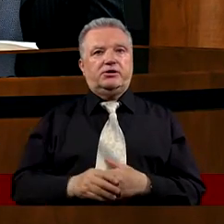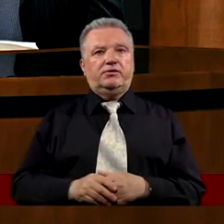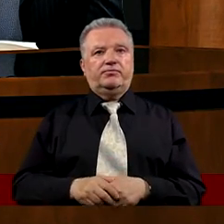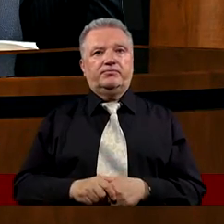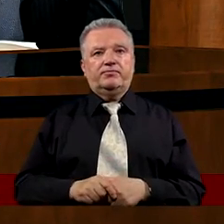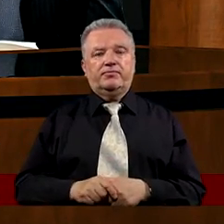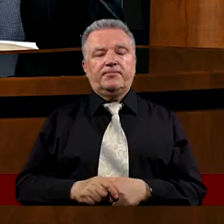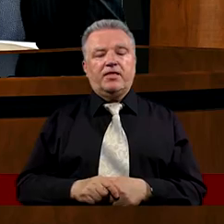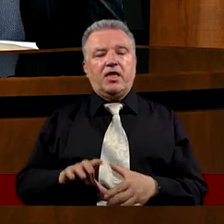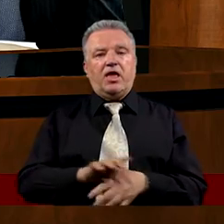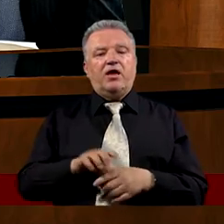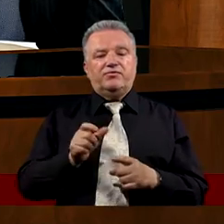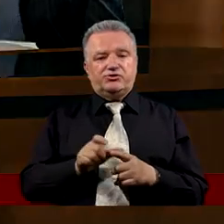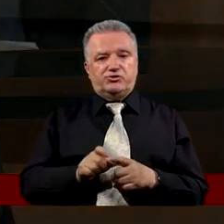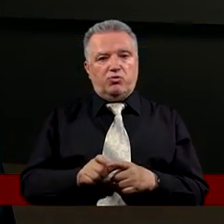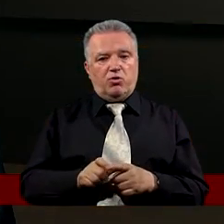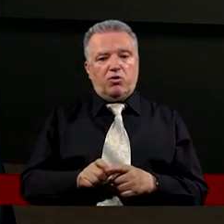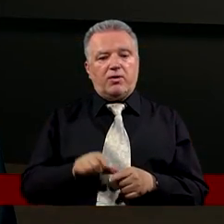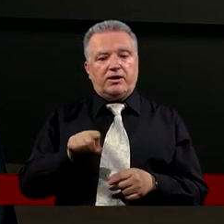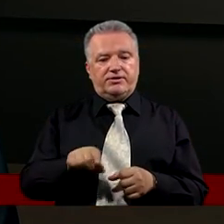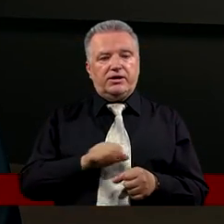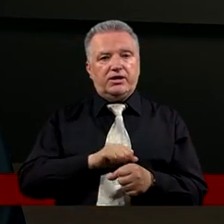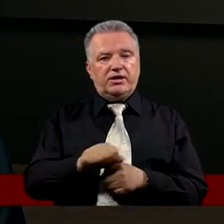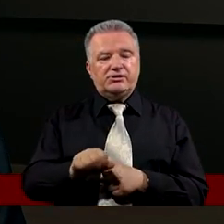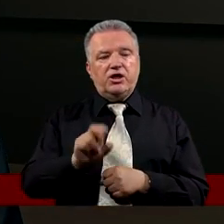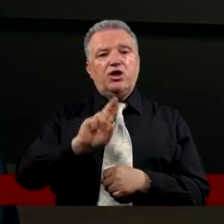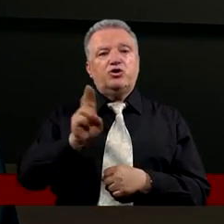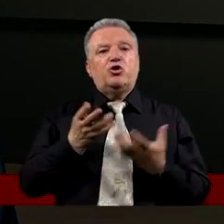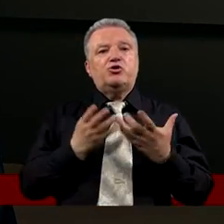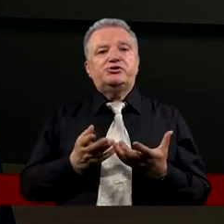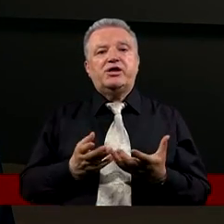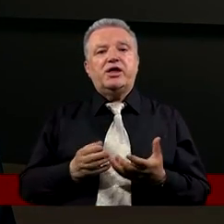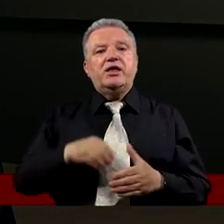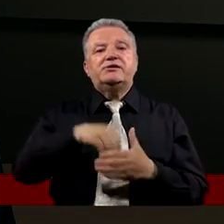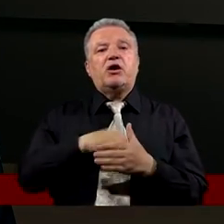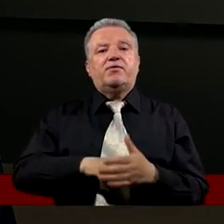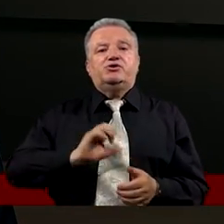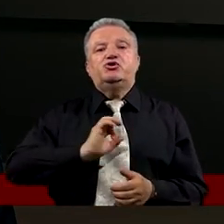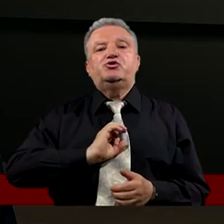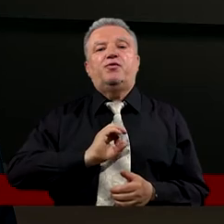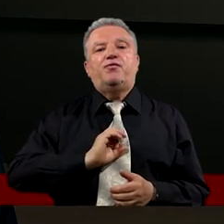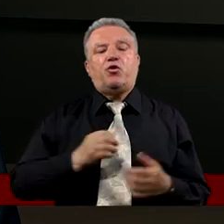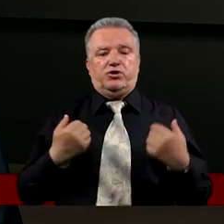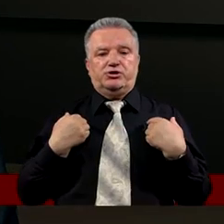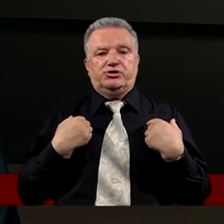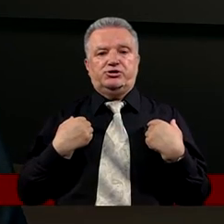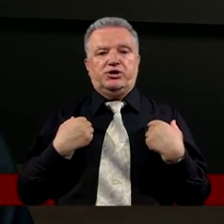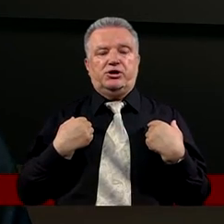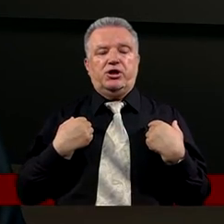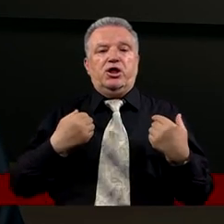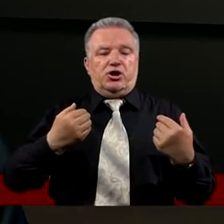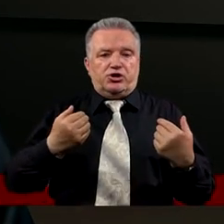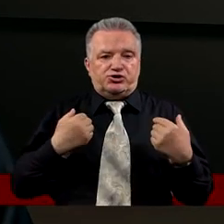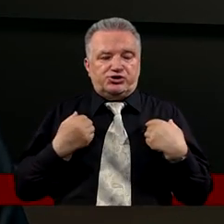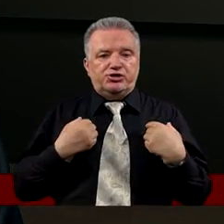słowach Które powiedział Jezus Jest Kto by chciał Życie swoje Zachować Czyli Życie Które